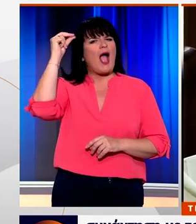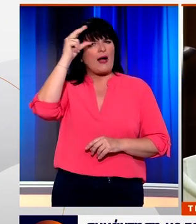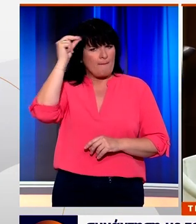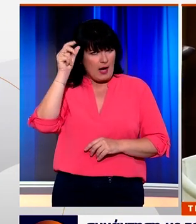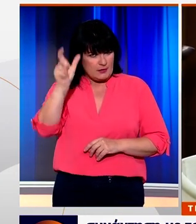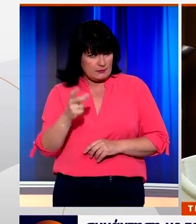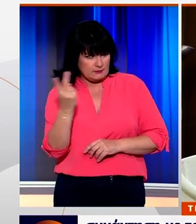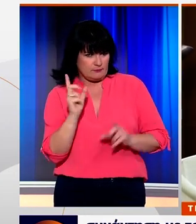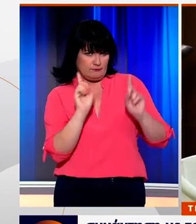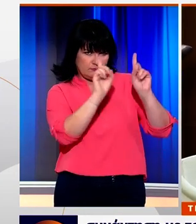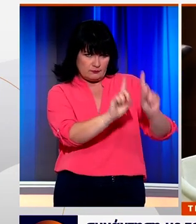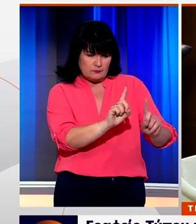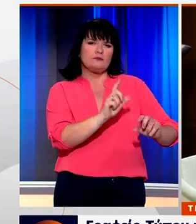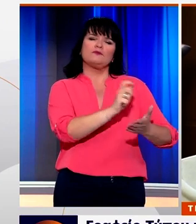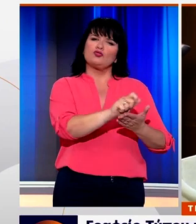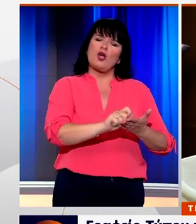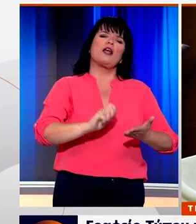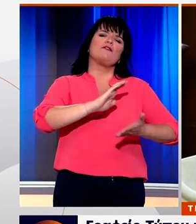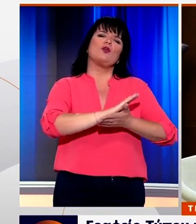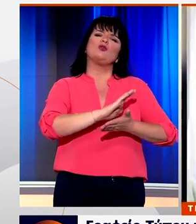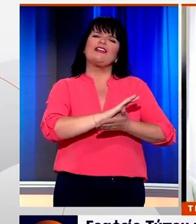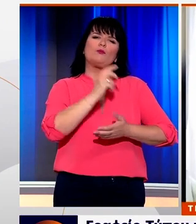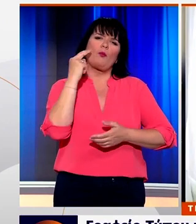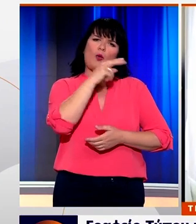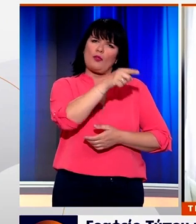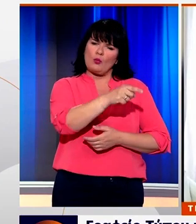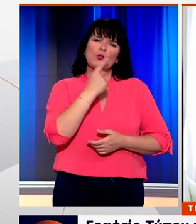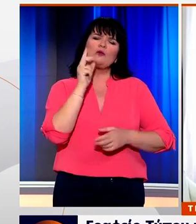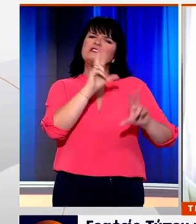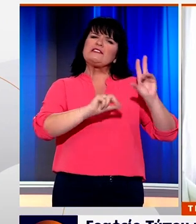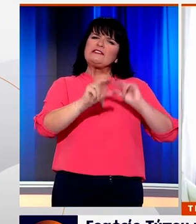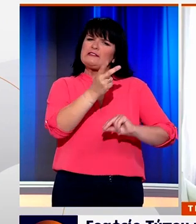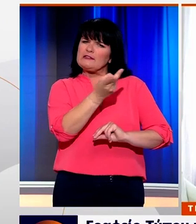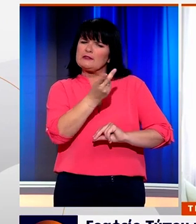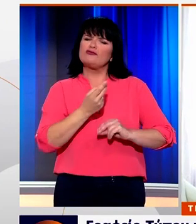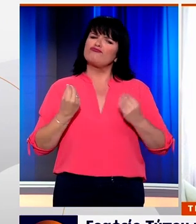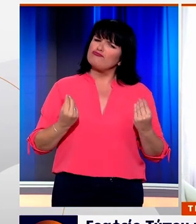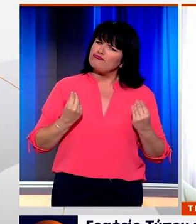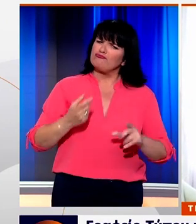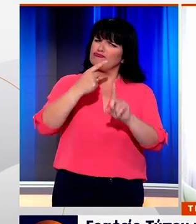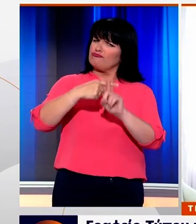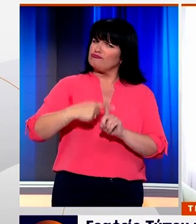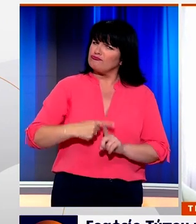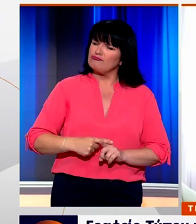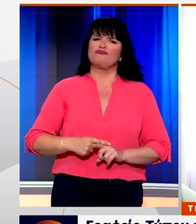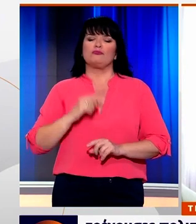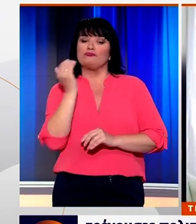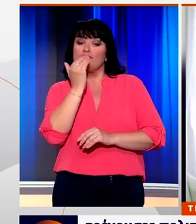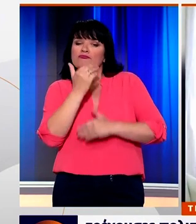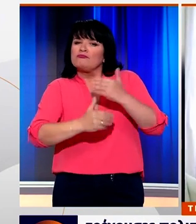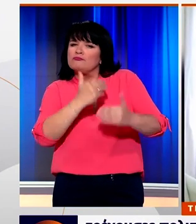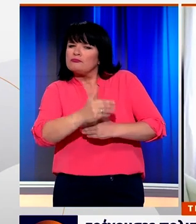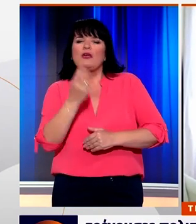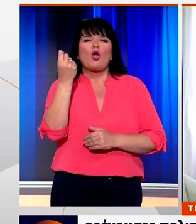Σύμφωνα με ανακοίνωση από το γραφείο τύπου του Πρωθυπουργού, στη συνάντηση που έγινε σε πολύ καλό κλίμα, συζητήθηκαν οι τρέχουσες